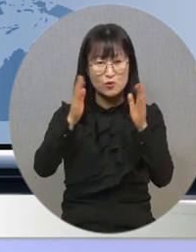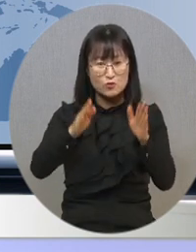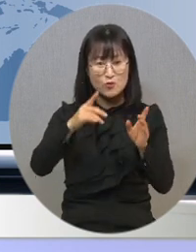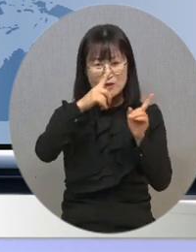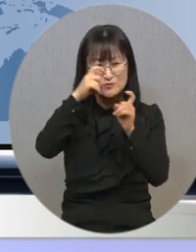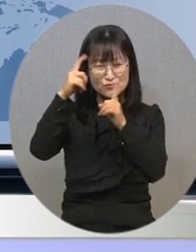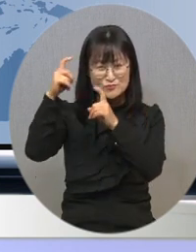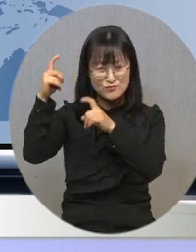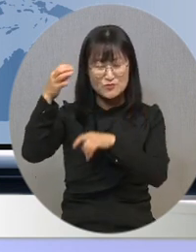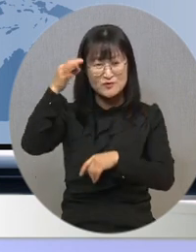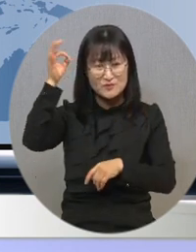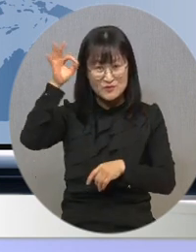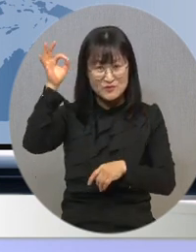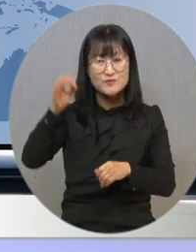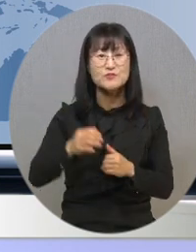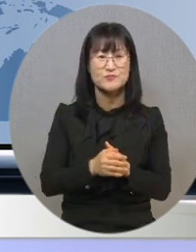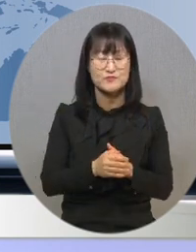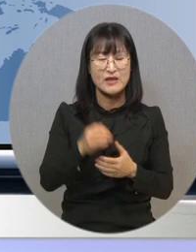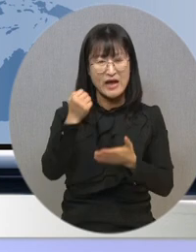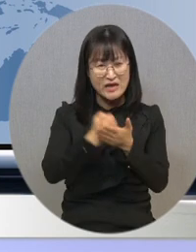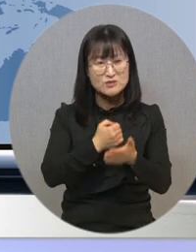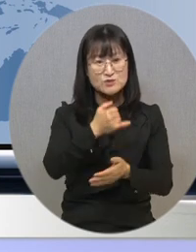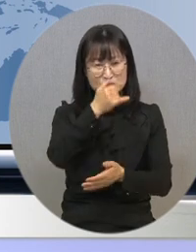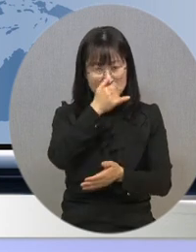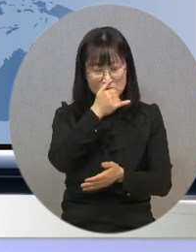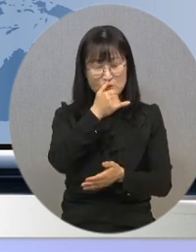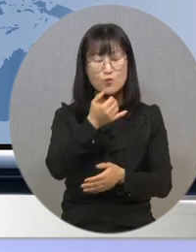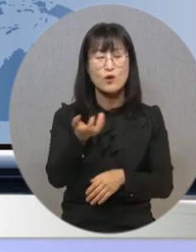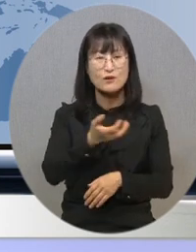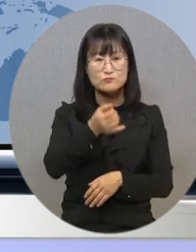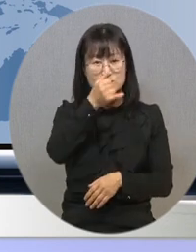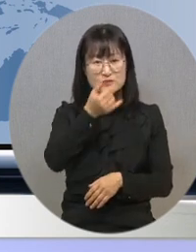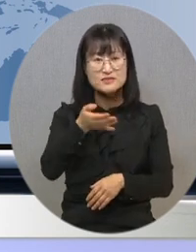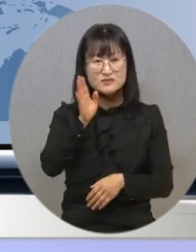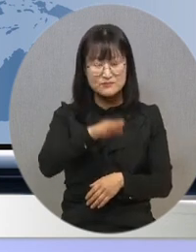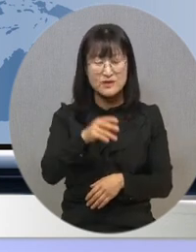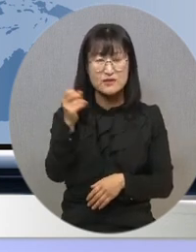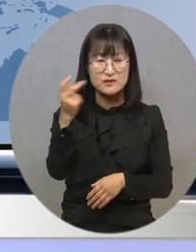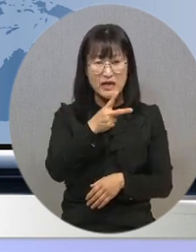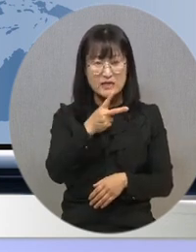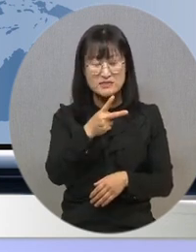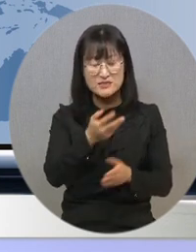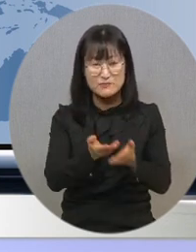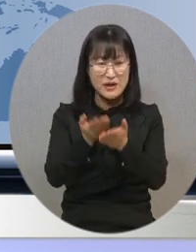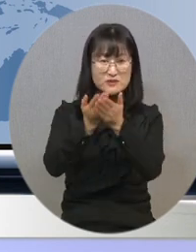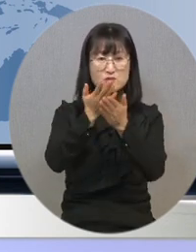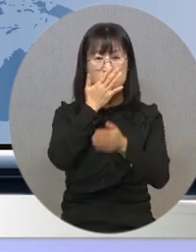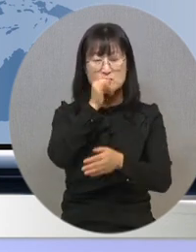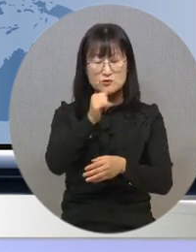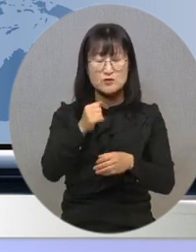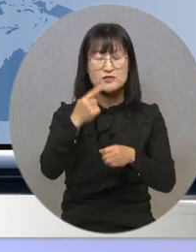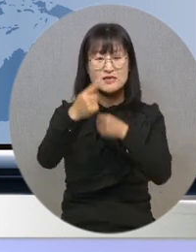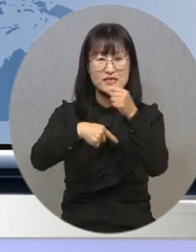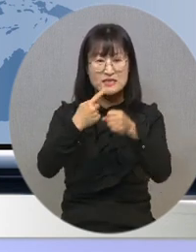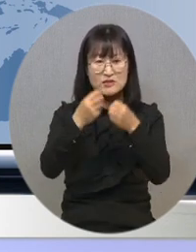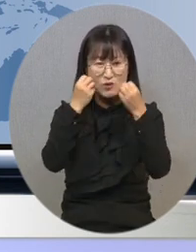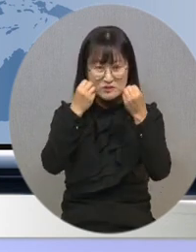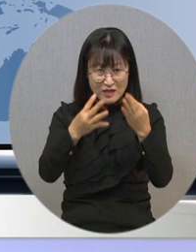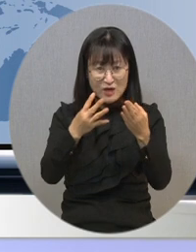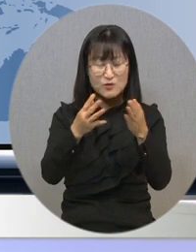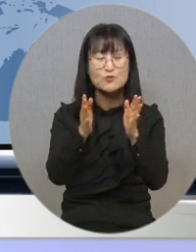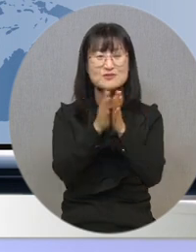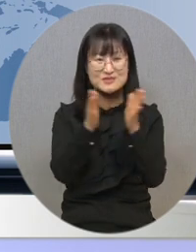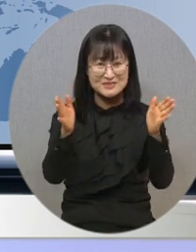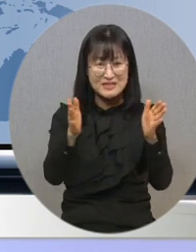지나갑니다. 물론 아쉬움도 아픔도 있지만 다시 한번 도약할 수 있는 새해라는 허락된 시간이